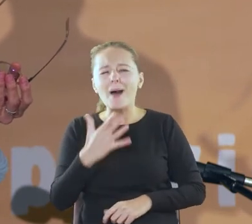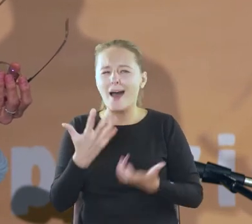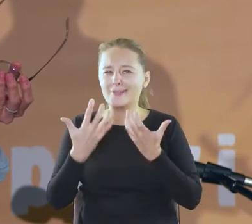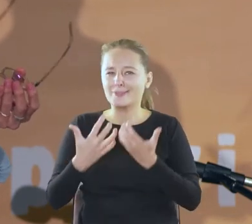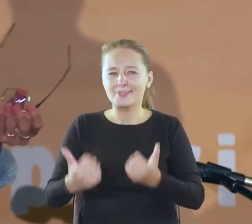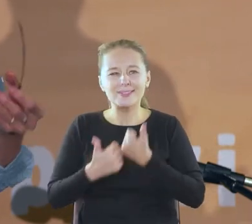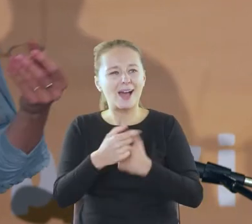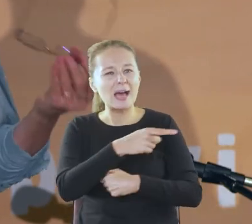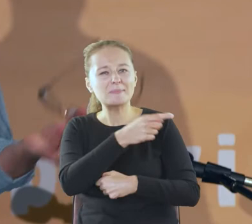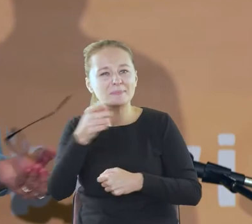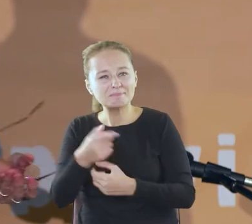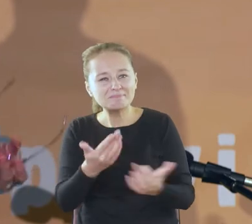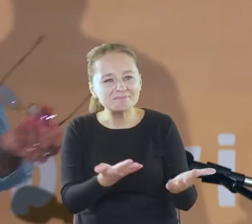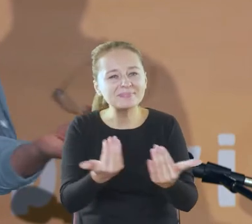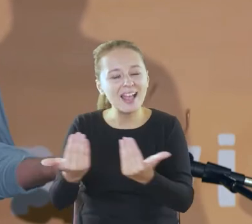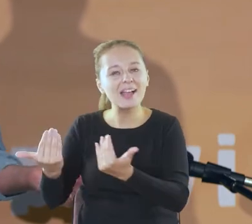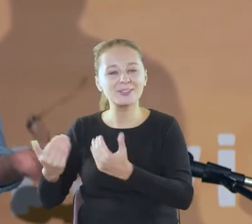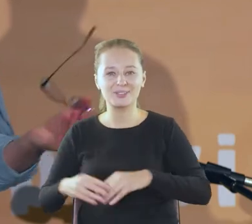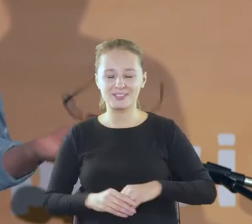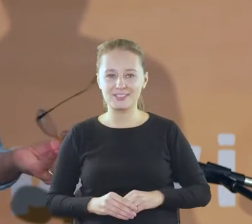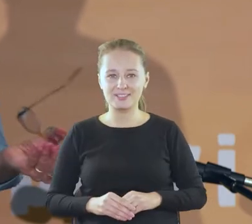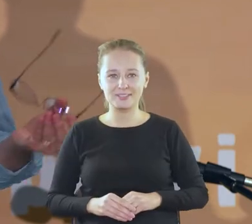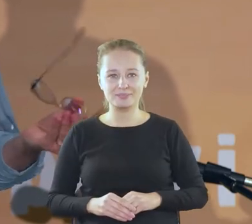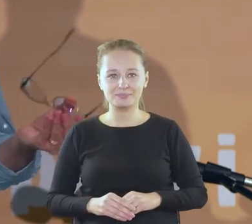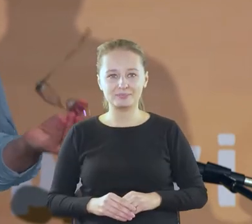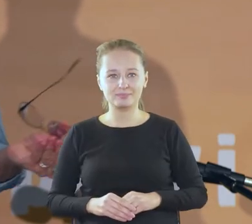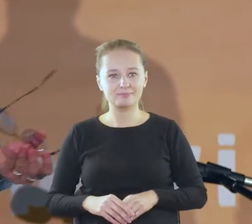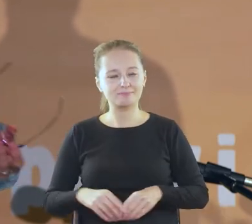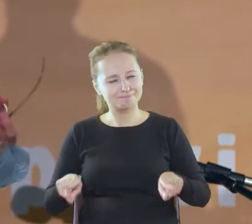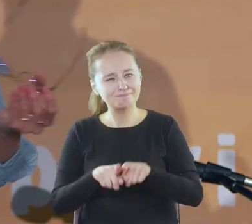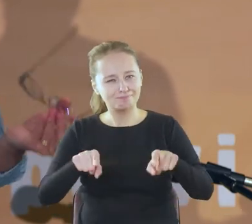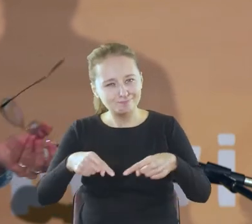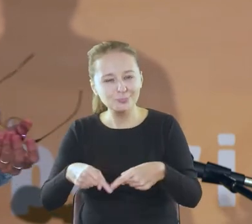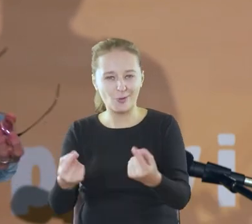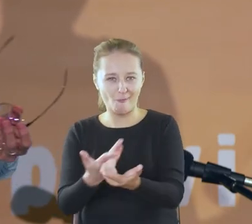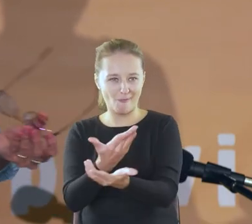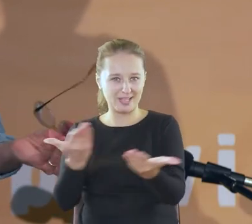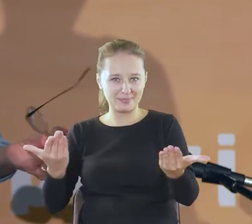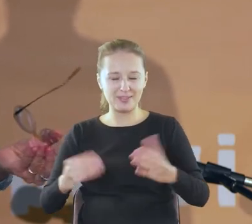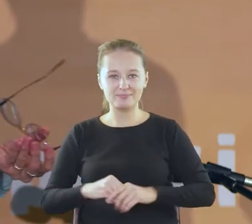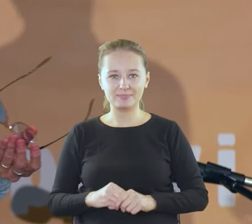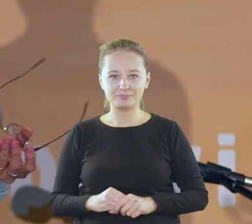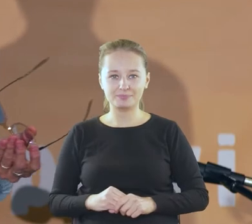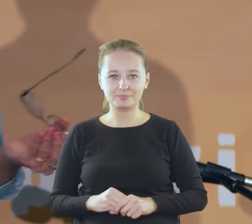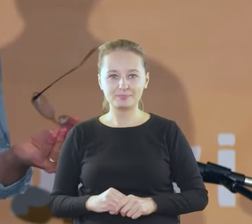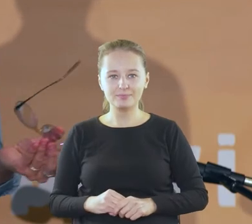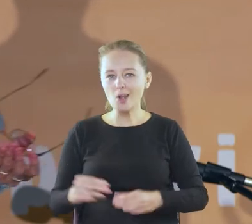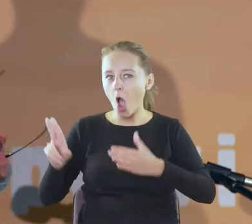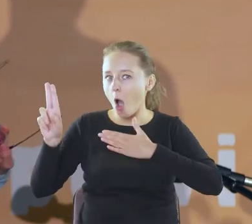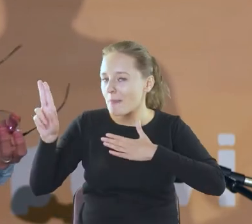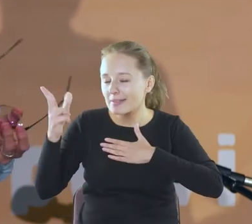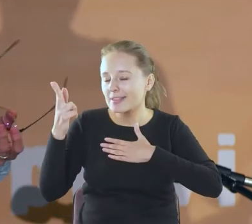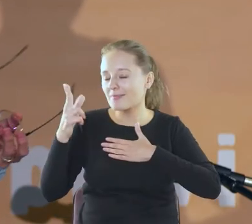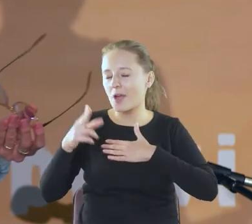tym, żeby Was do tego zachęcić i nakłonić w jakiś sposób. Za dużo obiecywać nie mogę,